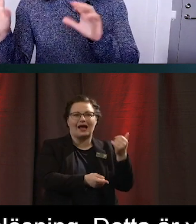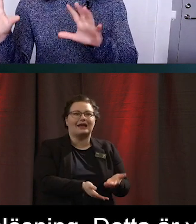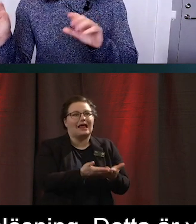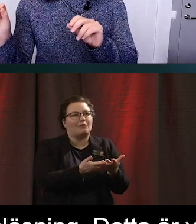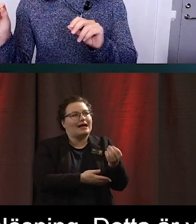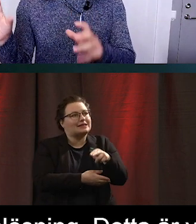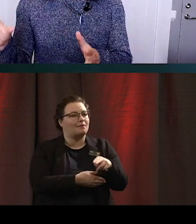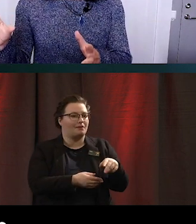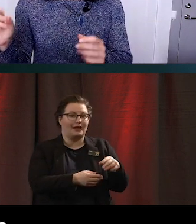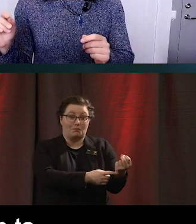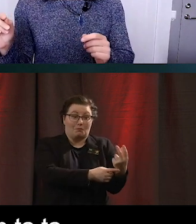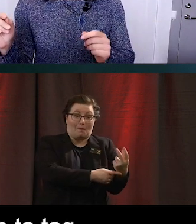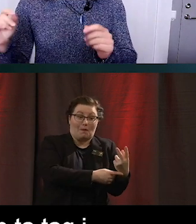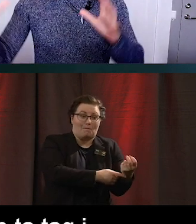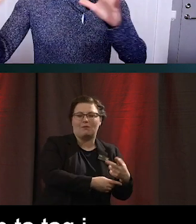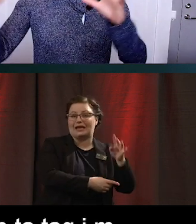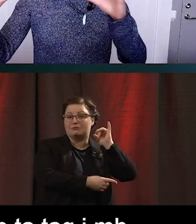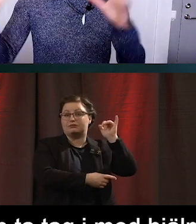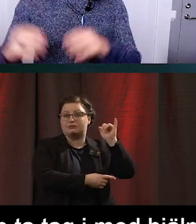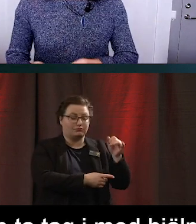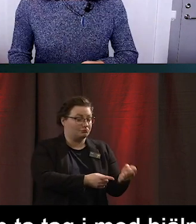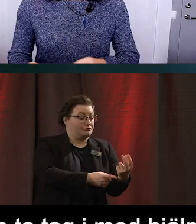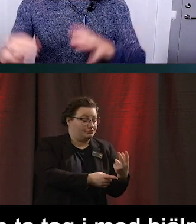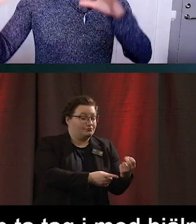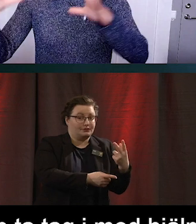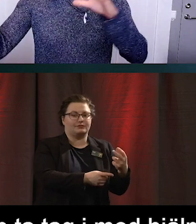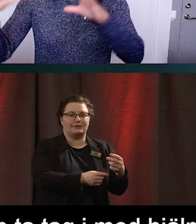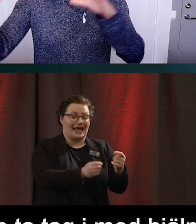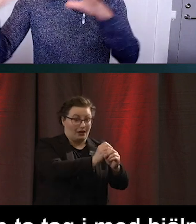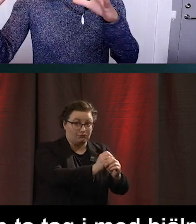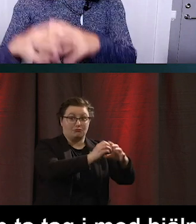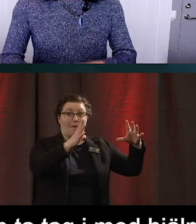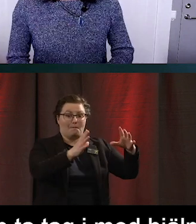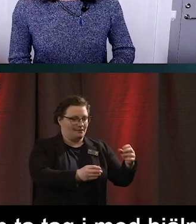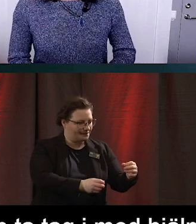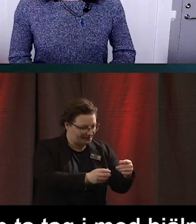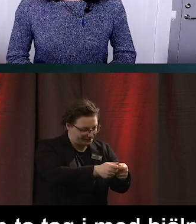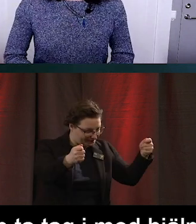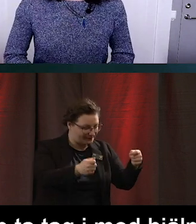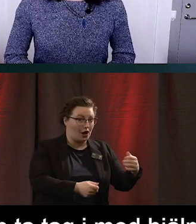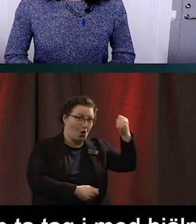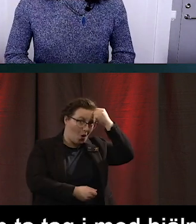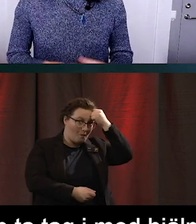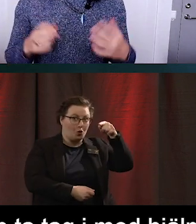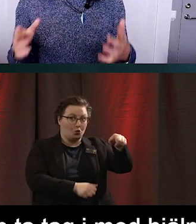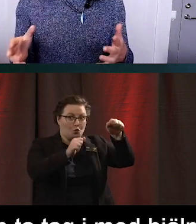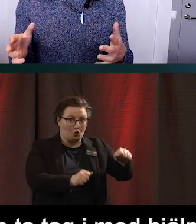saker och ting till exempel blinkar eller gör ett ljud ifrån sig eller på något sätt förstorar. Här är något viktigt du inte ska glömma att ta ställning